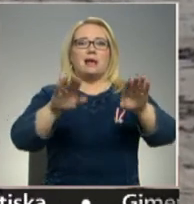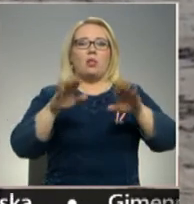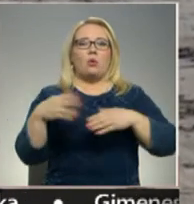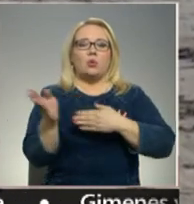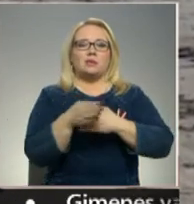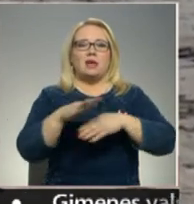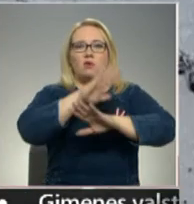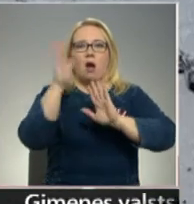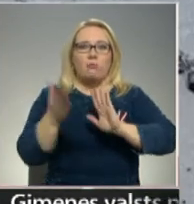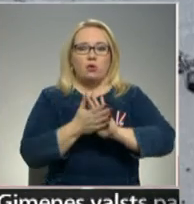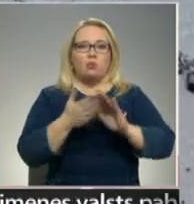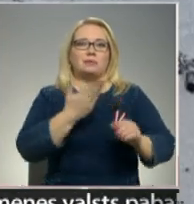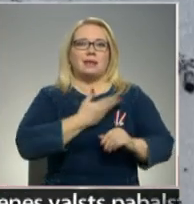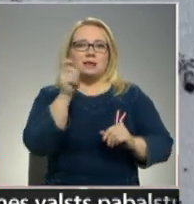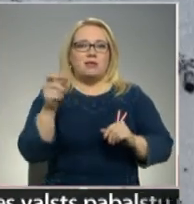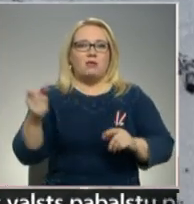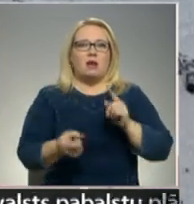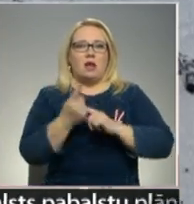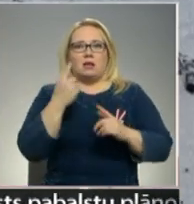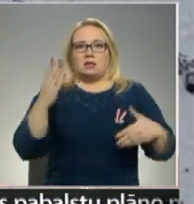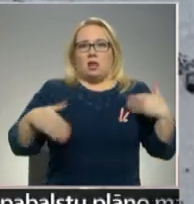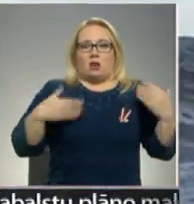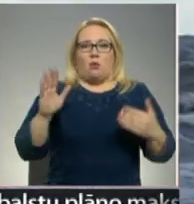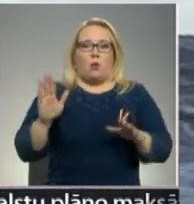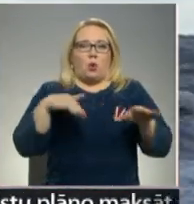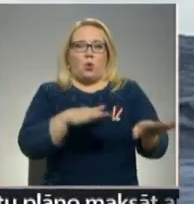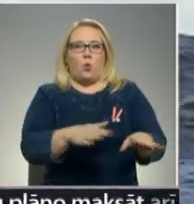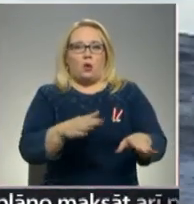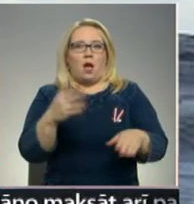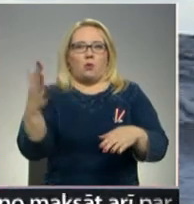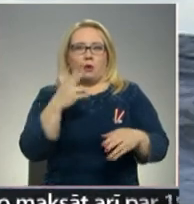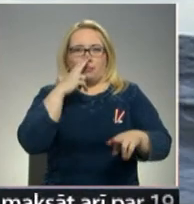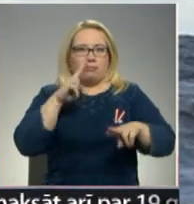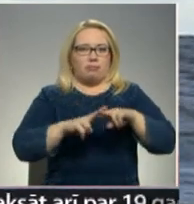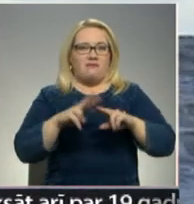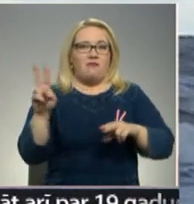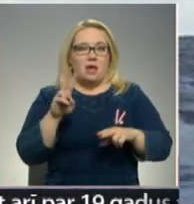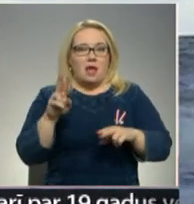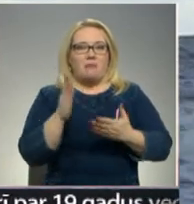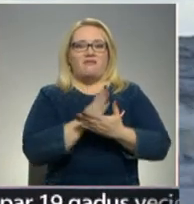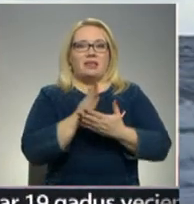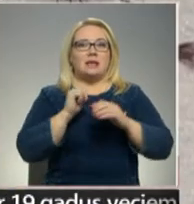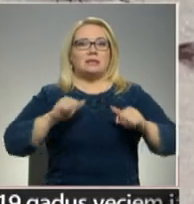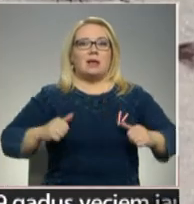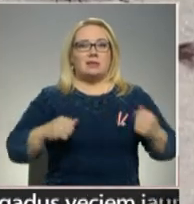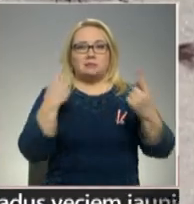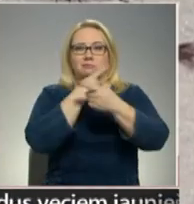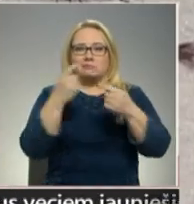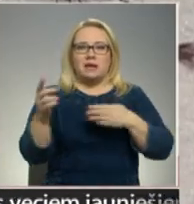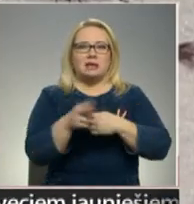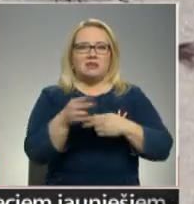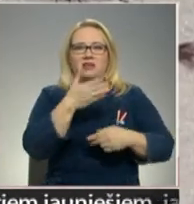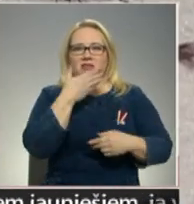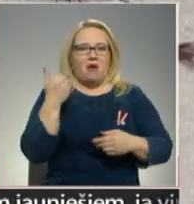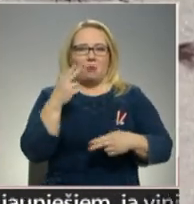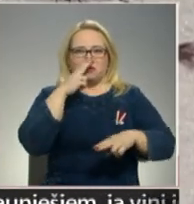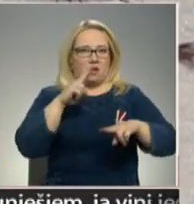vairākos iedzīvotājos sākotnē radīja satraukumu par jūrā nonākušām indīgām vielām. Valsts vidas dienas cinformēja, zivis neizskatās